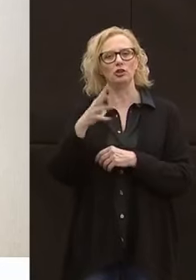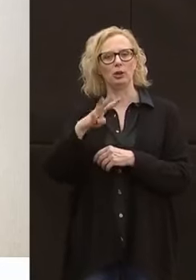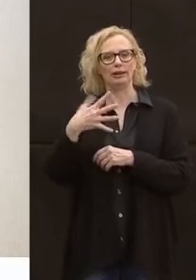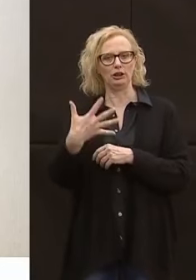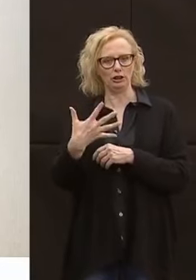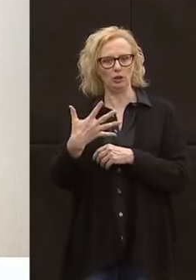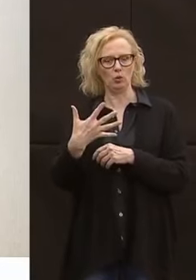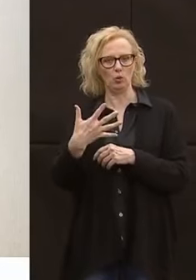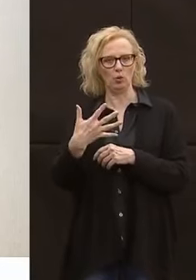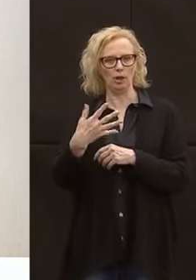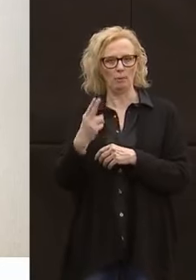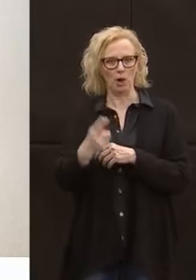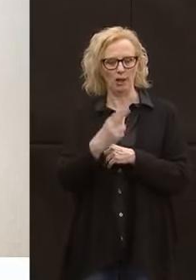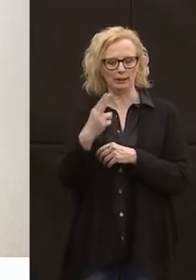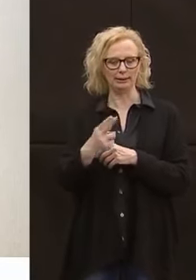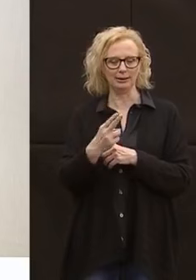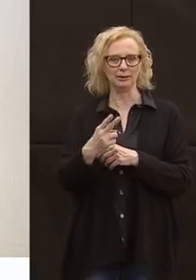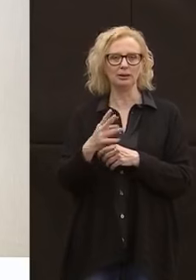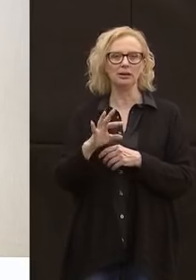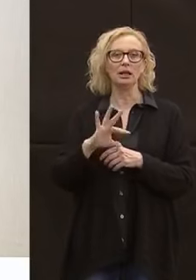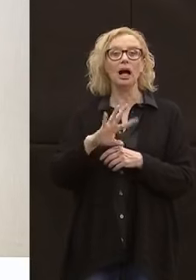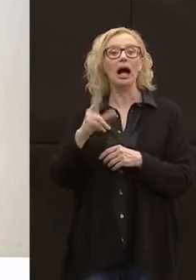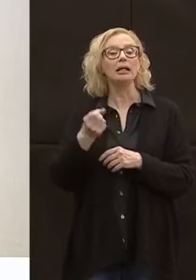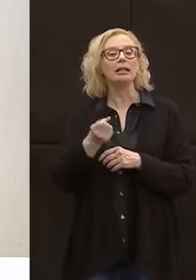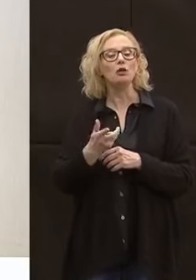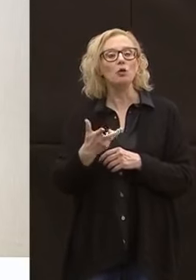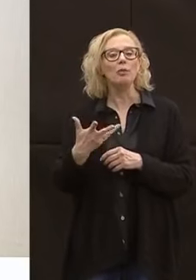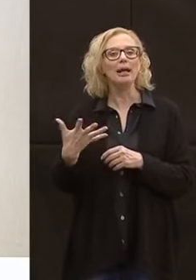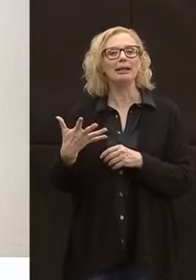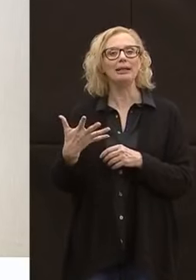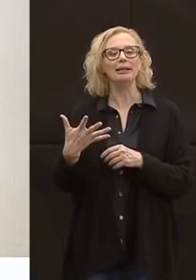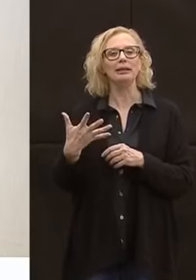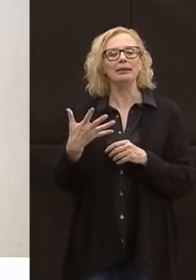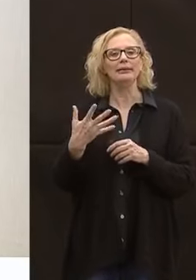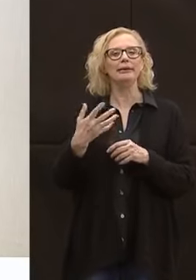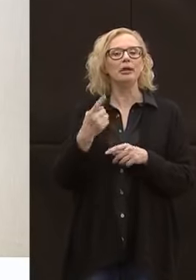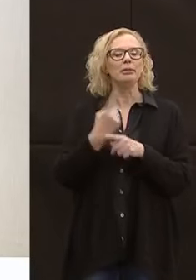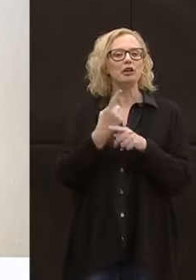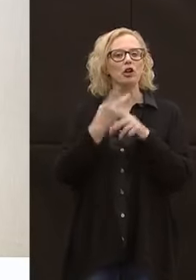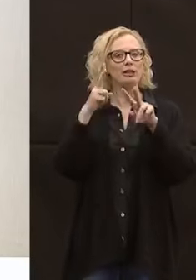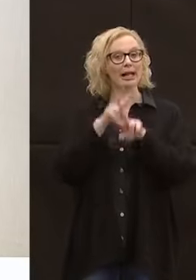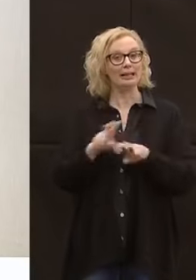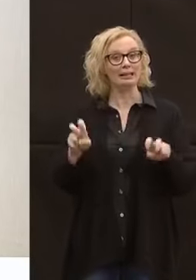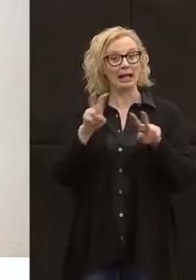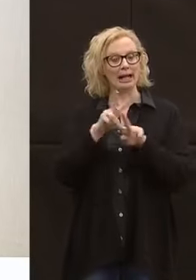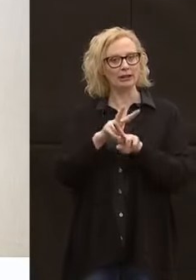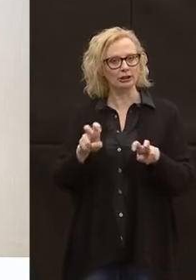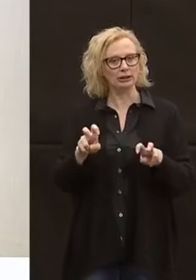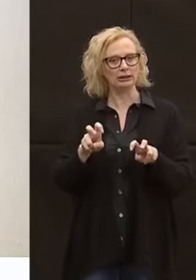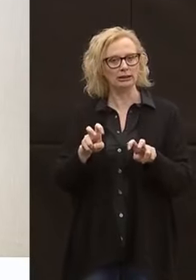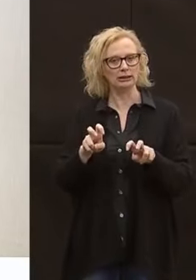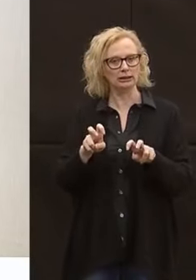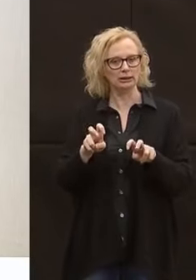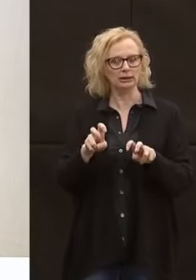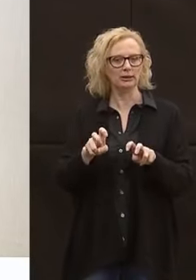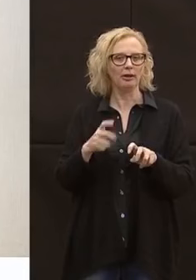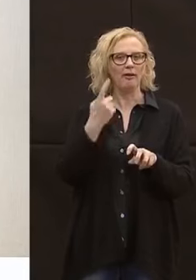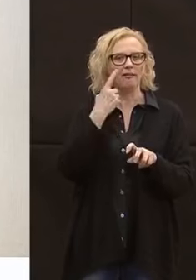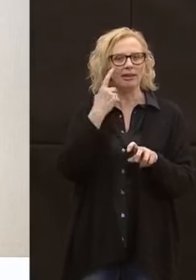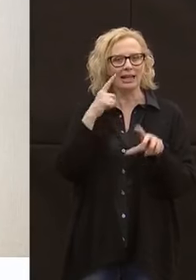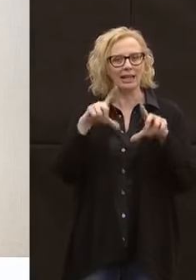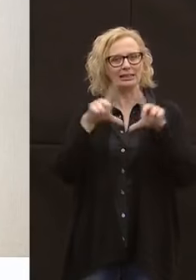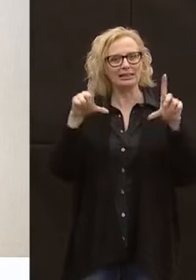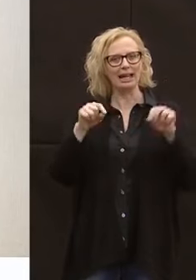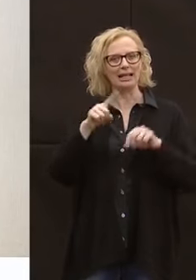evidentemente che il resto dei numeri sono numeri che devono essere indagati da un punto di vista delle schede